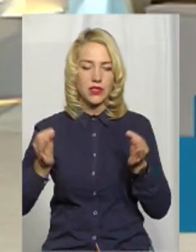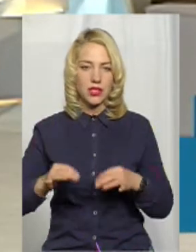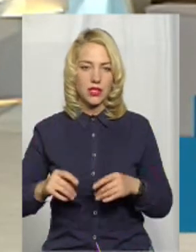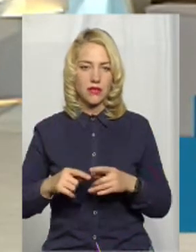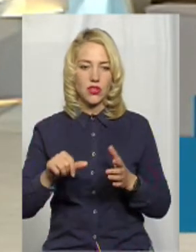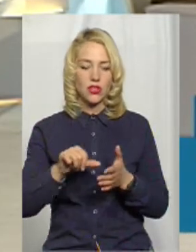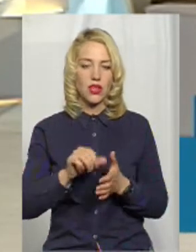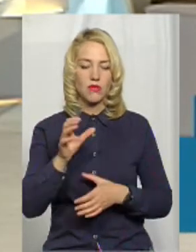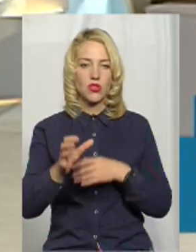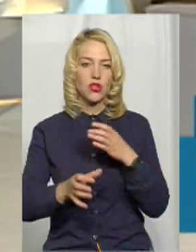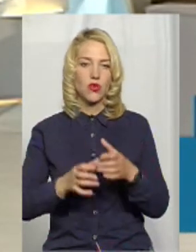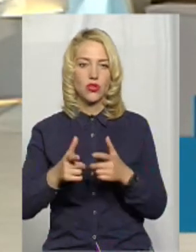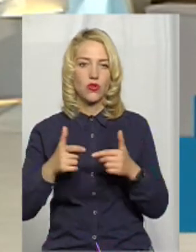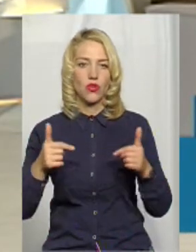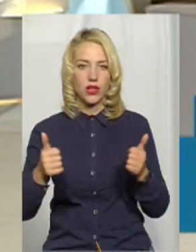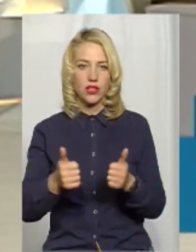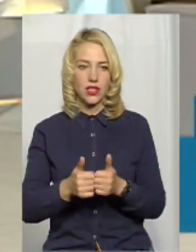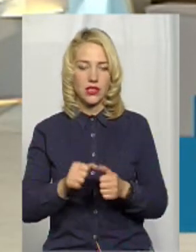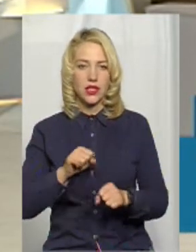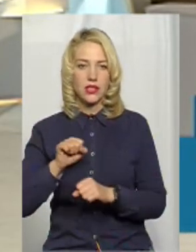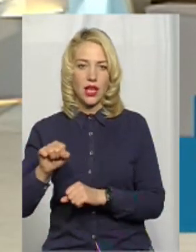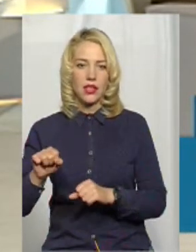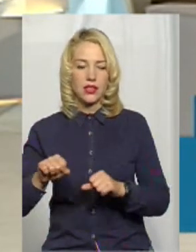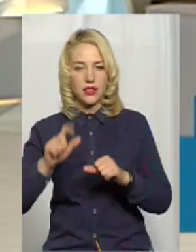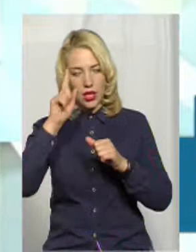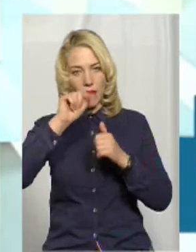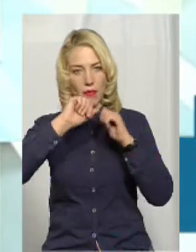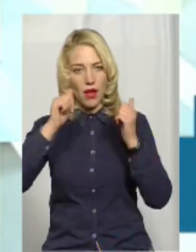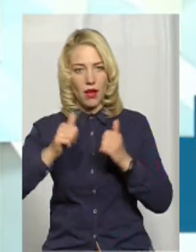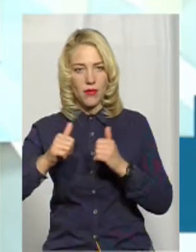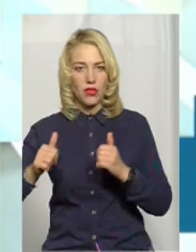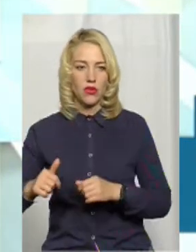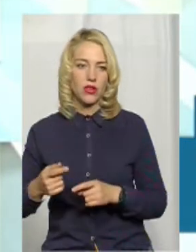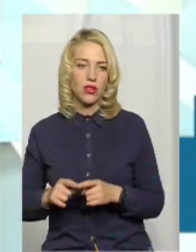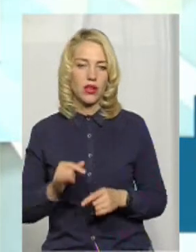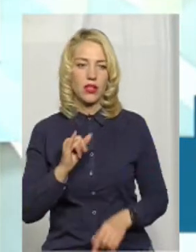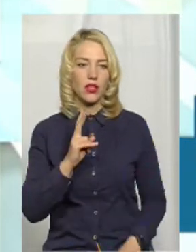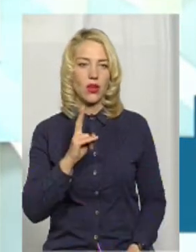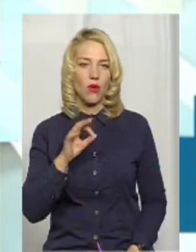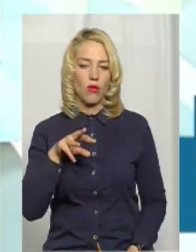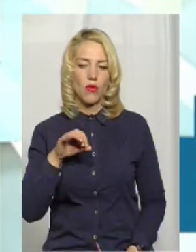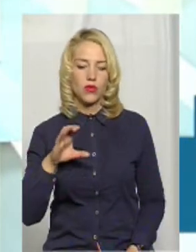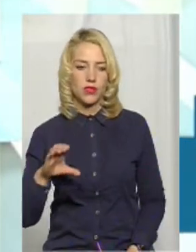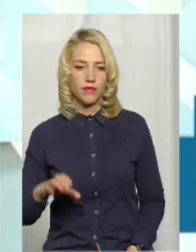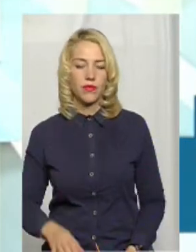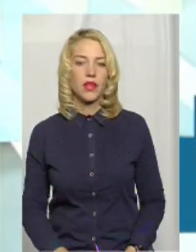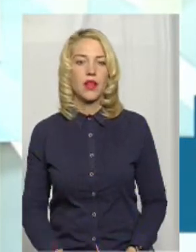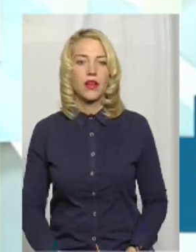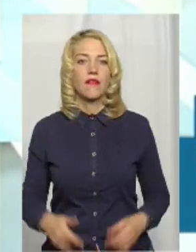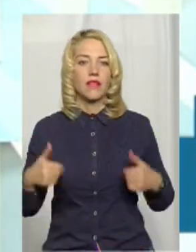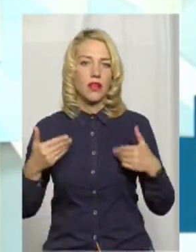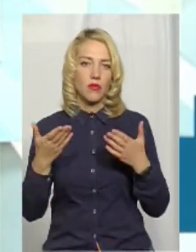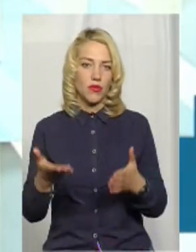міжнародної організації захисту пам'яток і визначних місць ІКОМОЗ. Вітаю вас, пане Сергію. Доброго вечора.